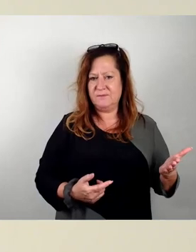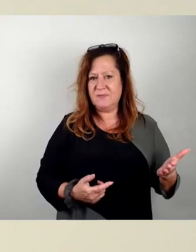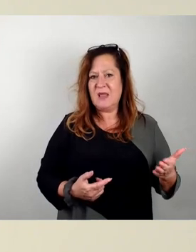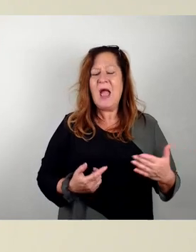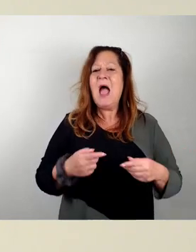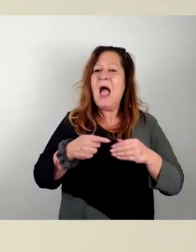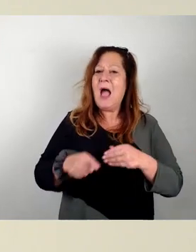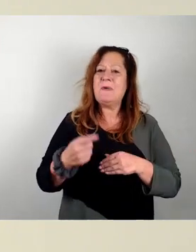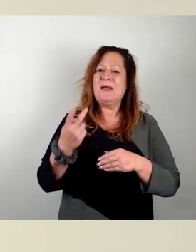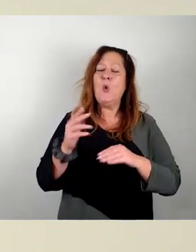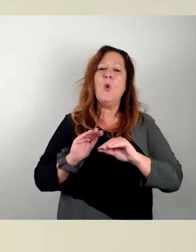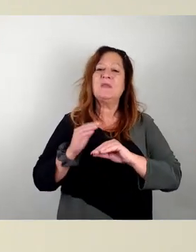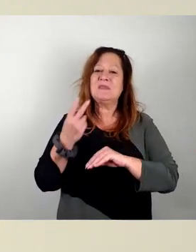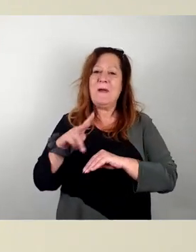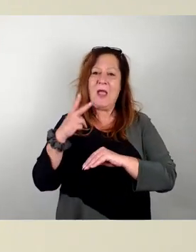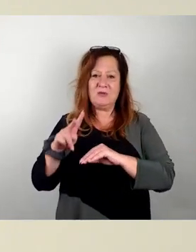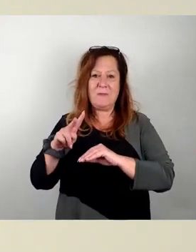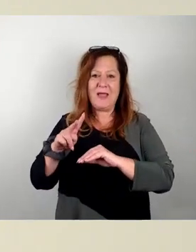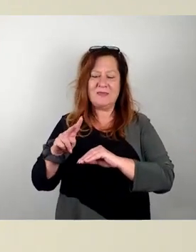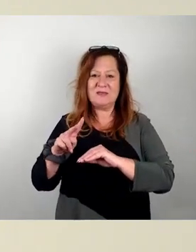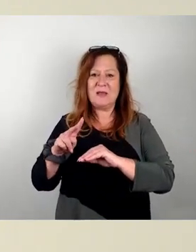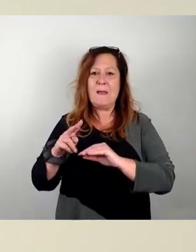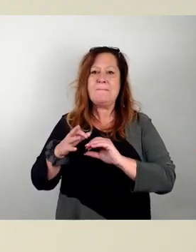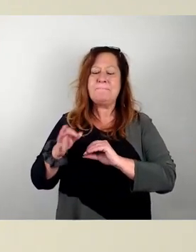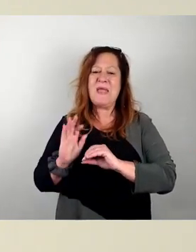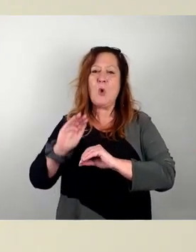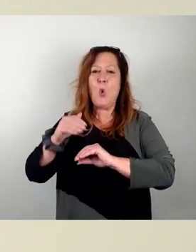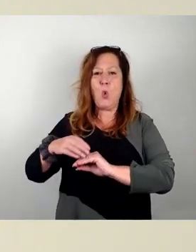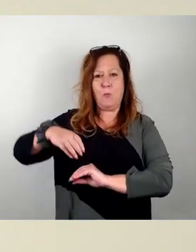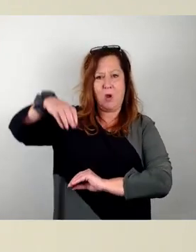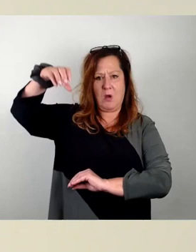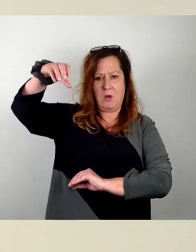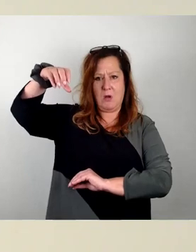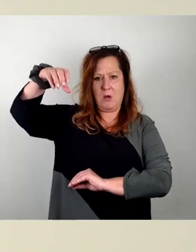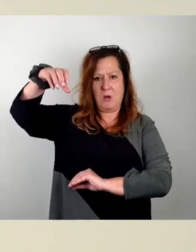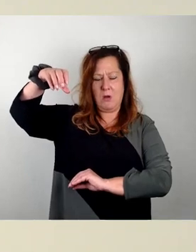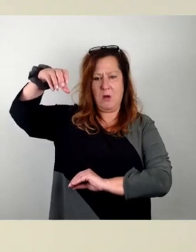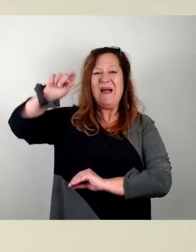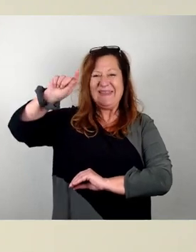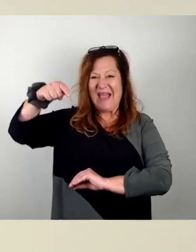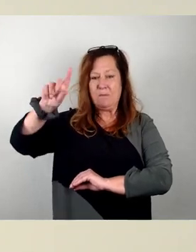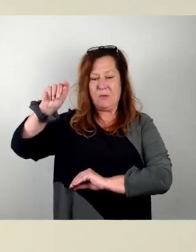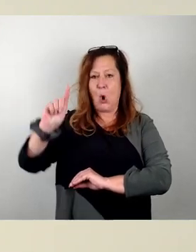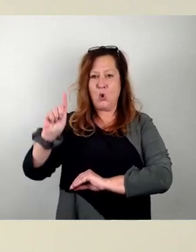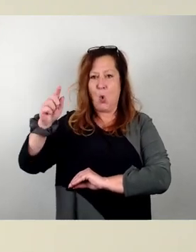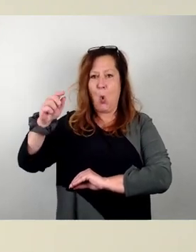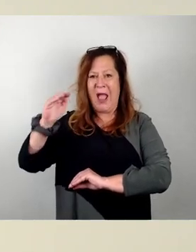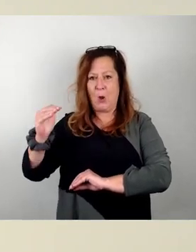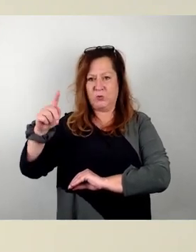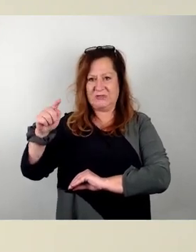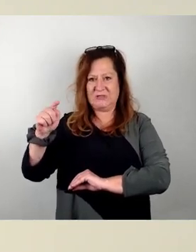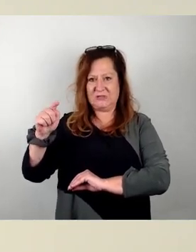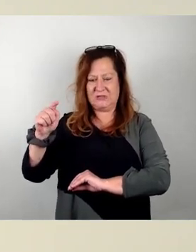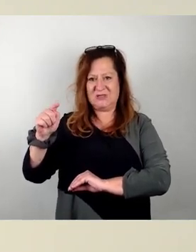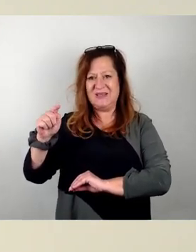Meter, also über 22 Meter nach Sächsischer Beordnung, reden wir von dem Hochhaus, das hat mir damit was zu tun, dass dann die Möglichkeit zum